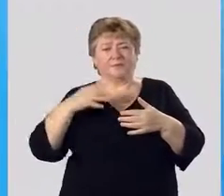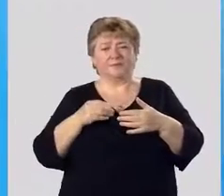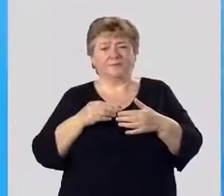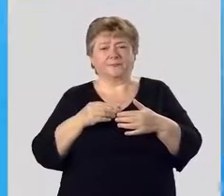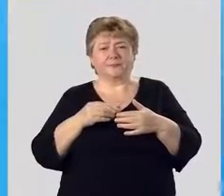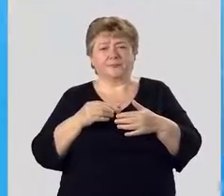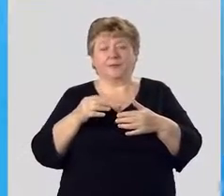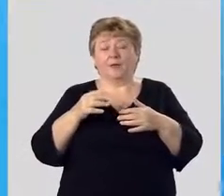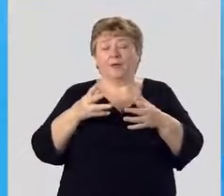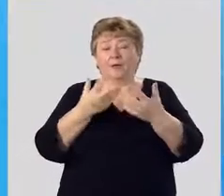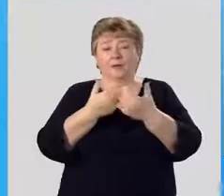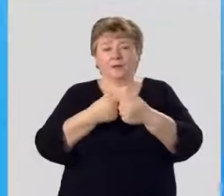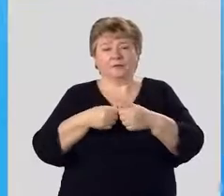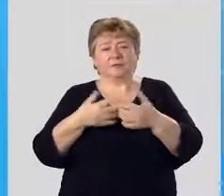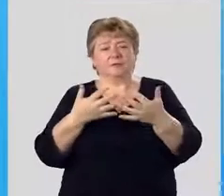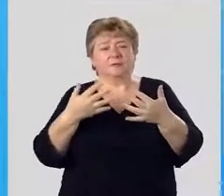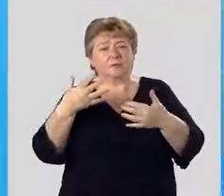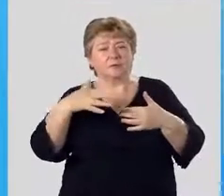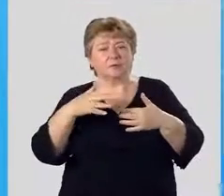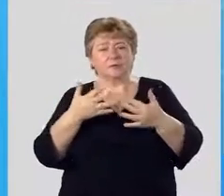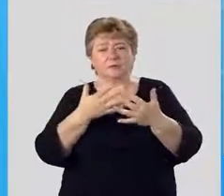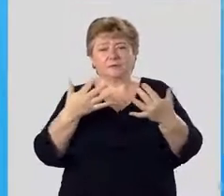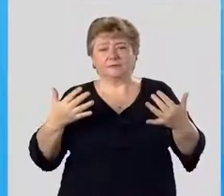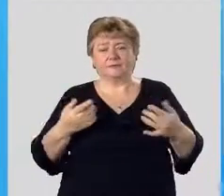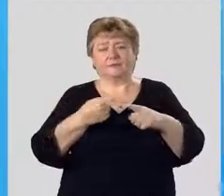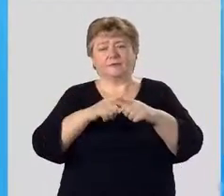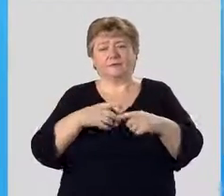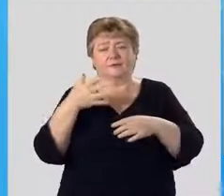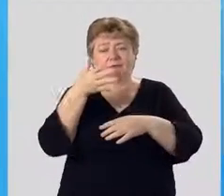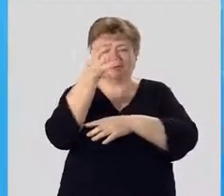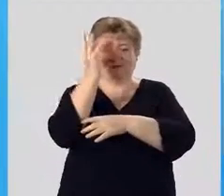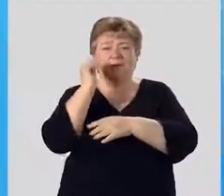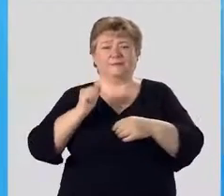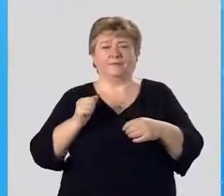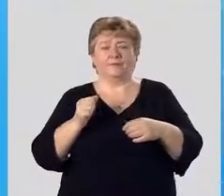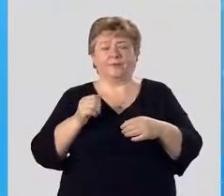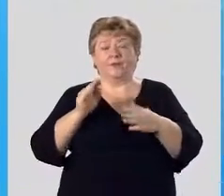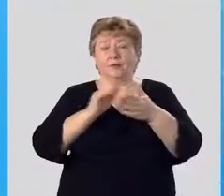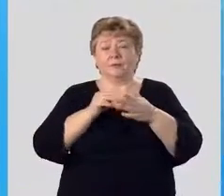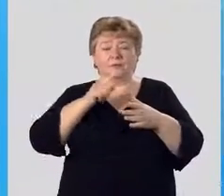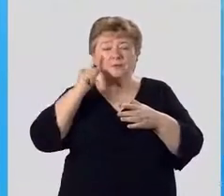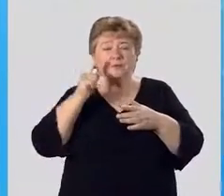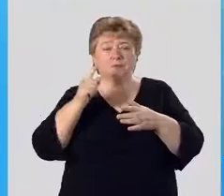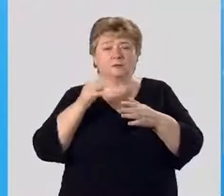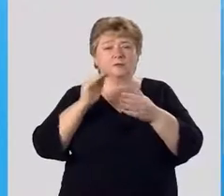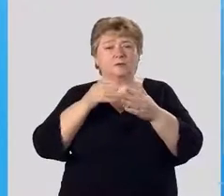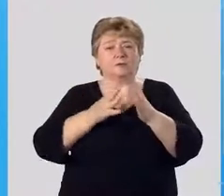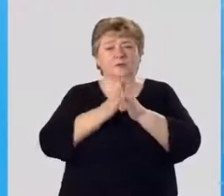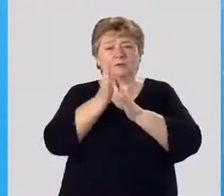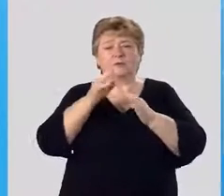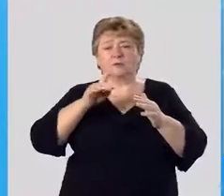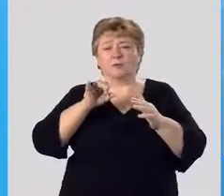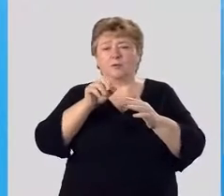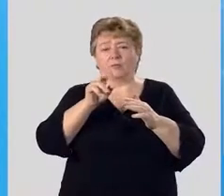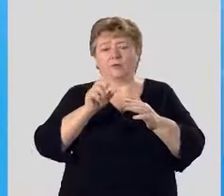В роду насчитывается около 50 видов этого дерева. Вечно зеленые деревья растут в основном в